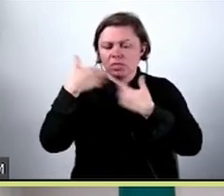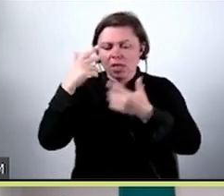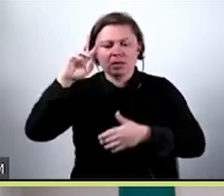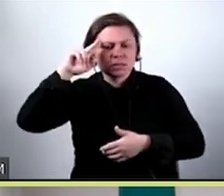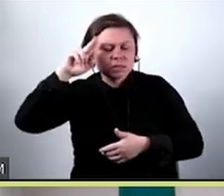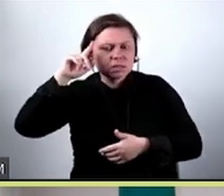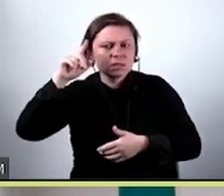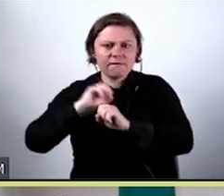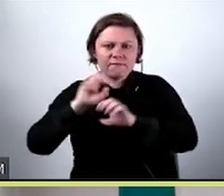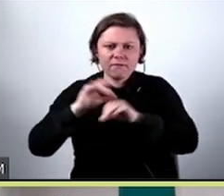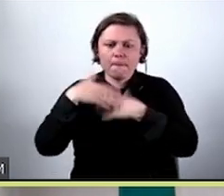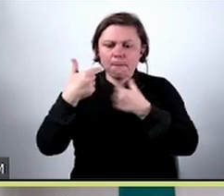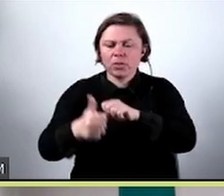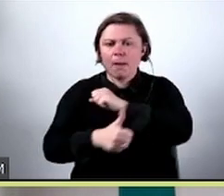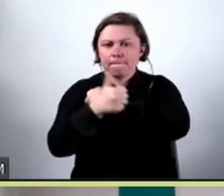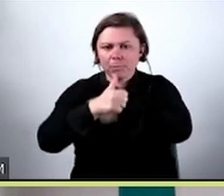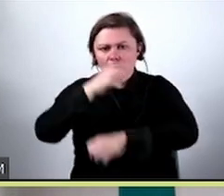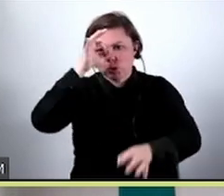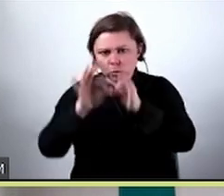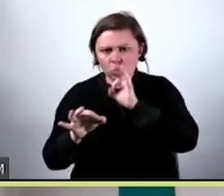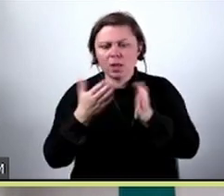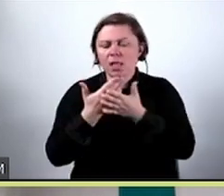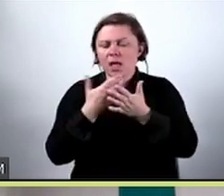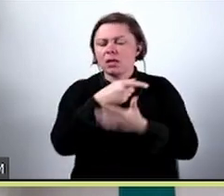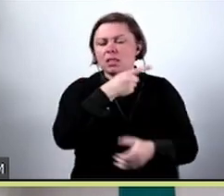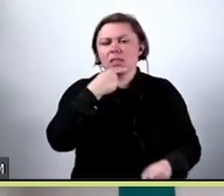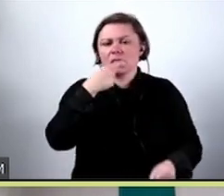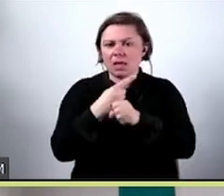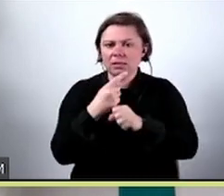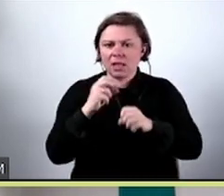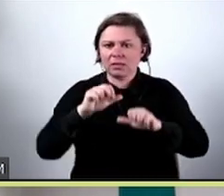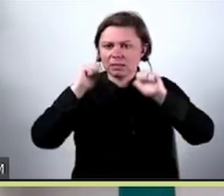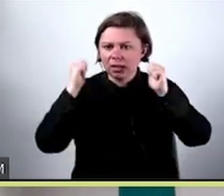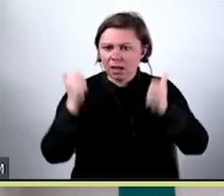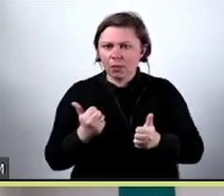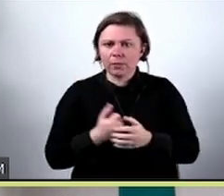interpretowalność, podanie przyczyn, dla którego taka decyzja została wydana albo nie.